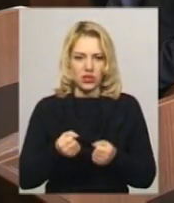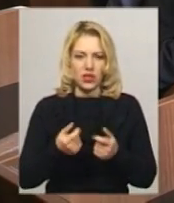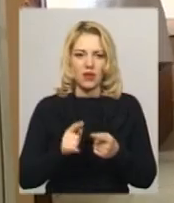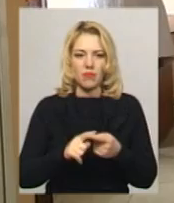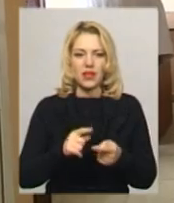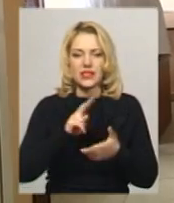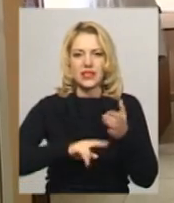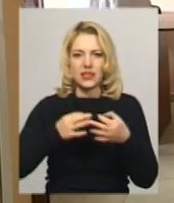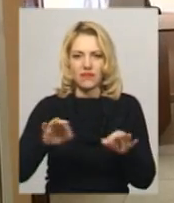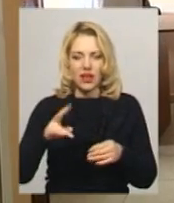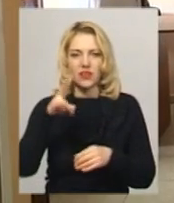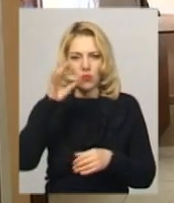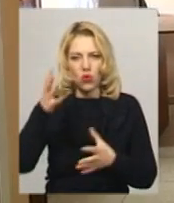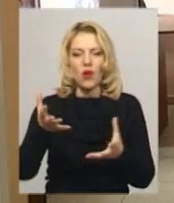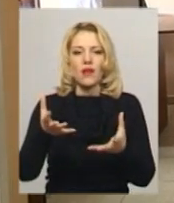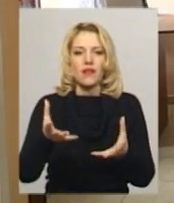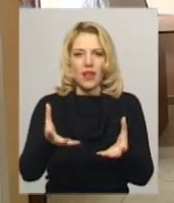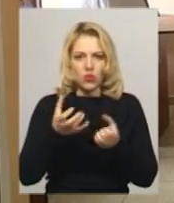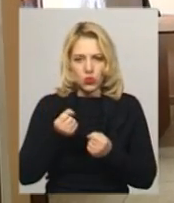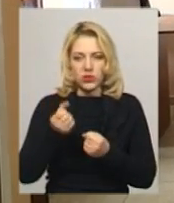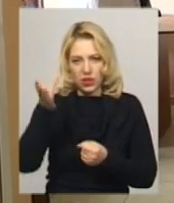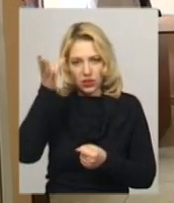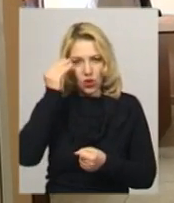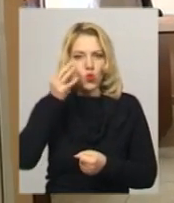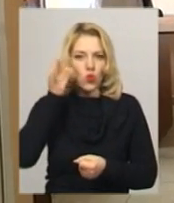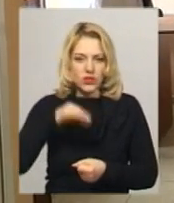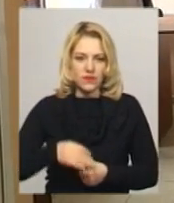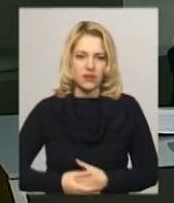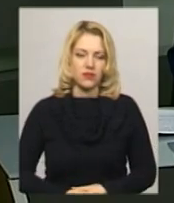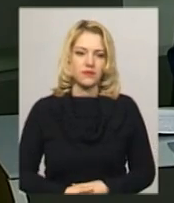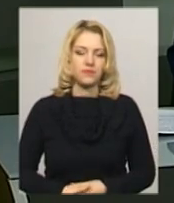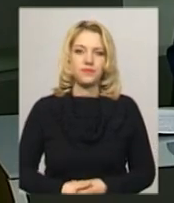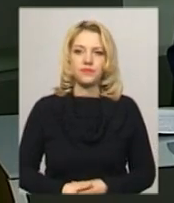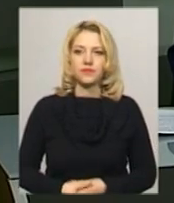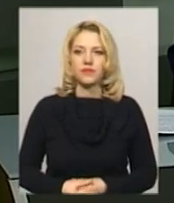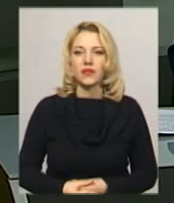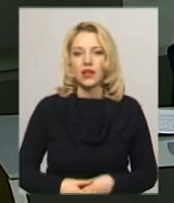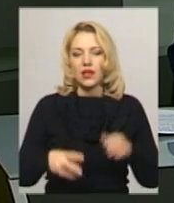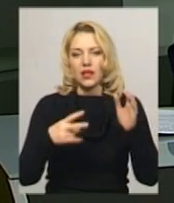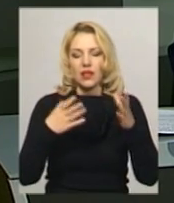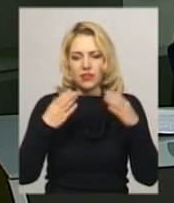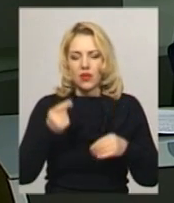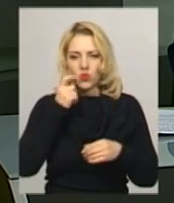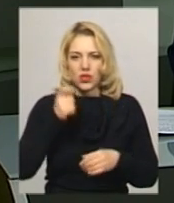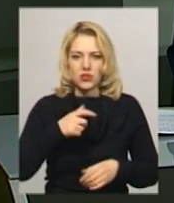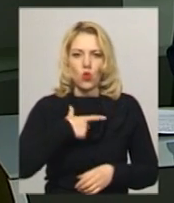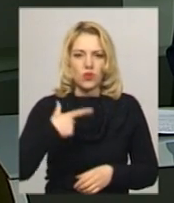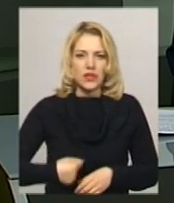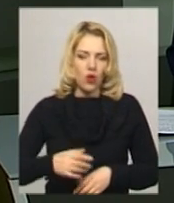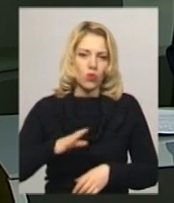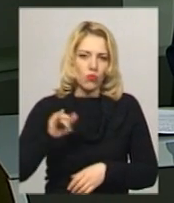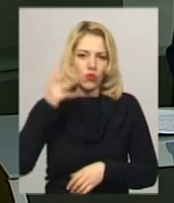набутий досвід. Світлана Поробок, Олександр Горішевський, Новини, Поділляцентр. День українського скаута відбувся у